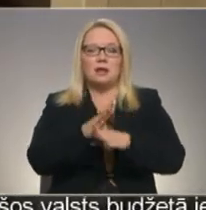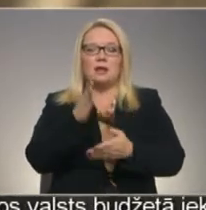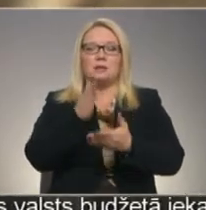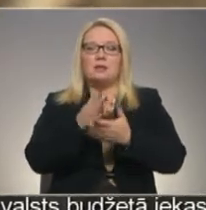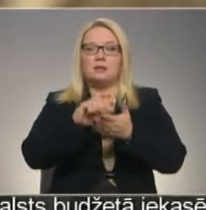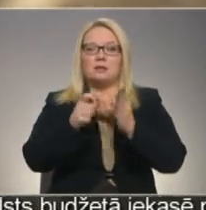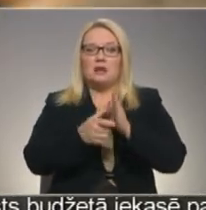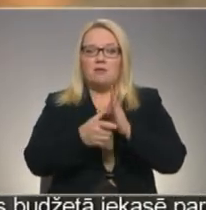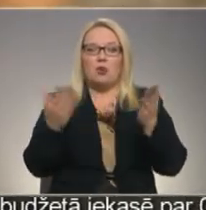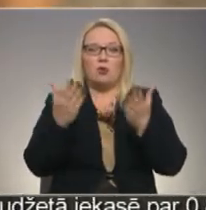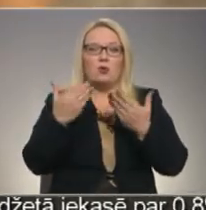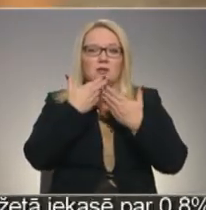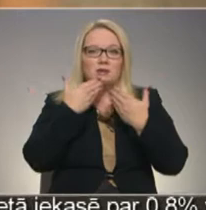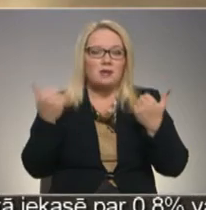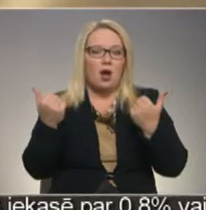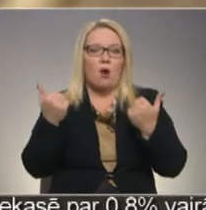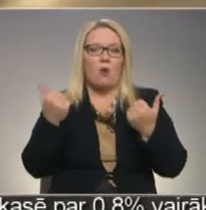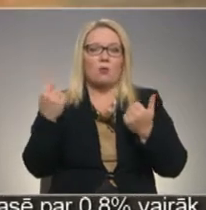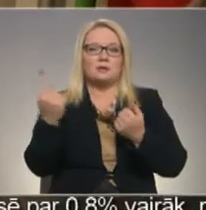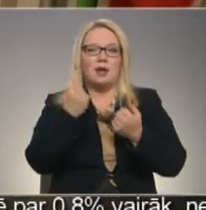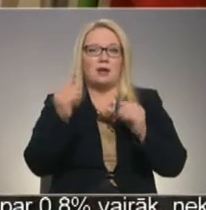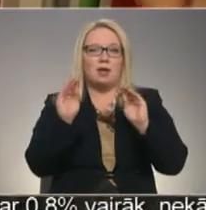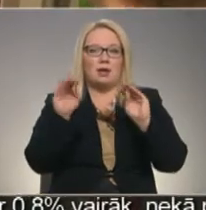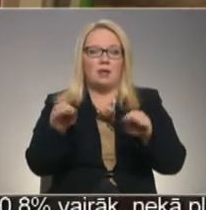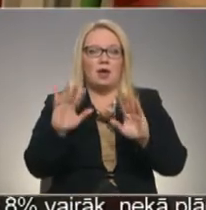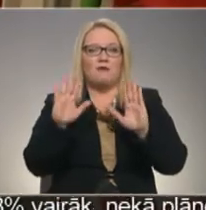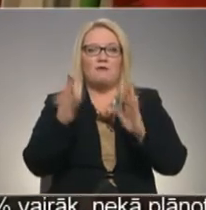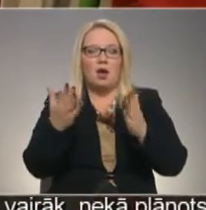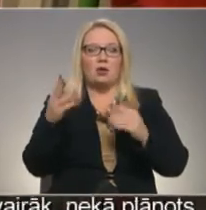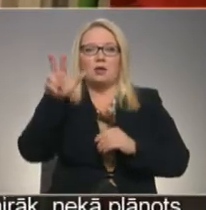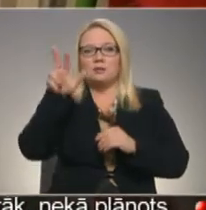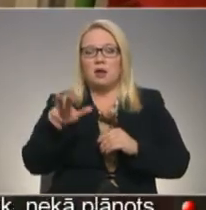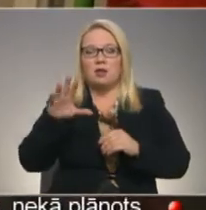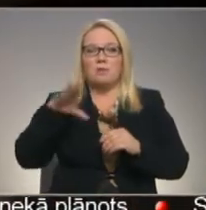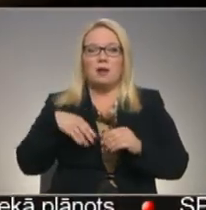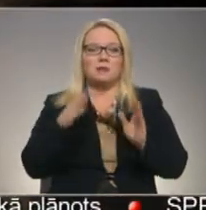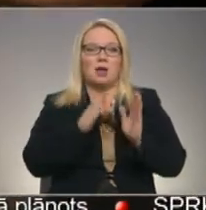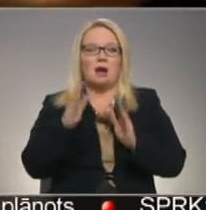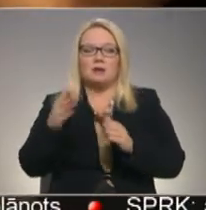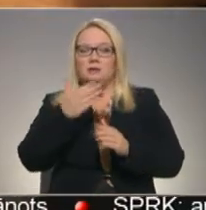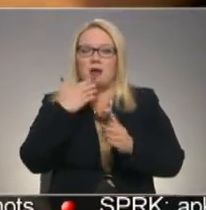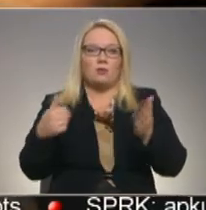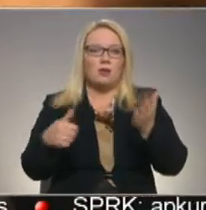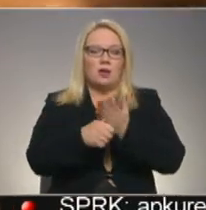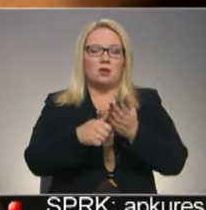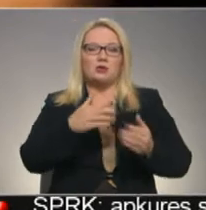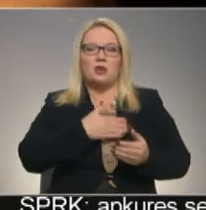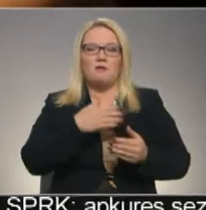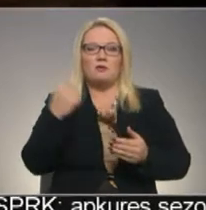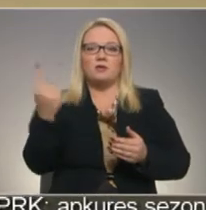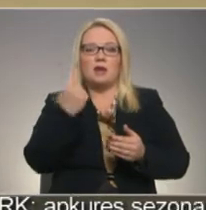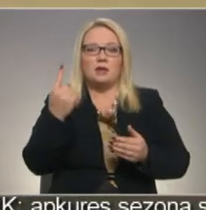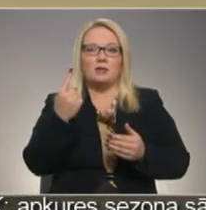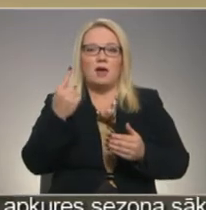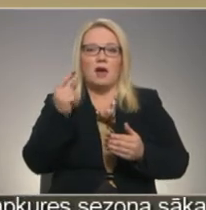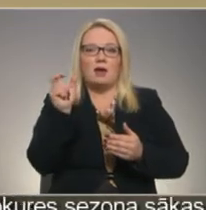dzīvokļiem, kuros nav veritificēts skaitītāju, vai kuri tris mēneši pēc kārts nav deklarējuši savus skaitītāju rādījumus.